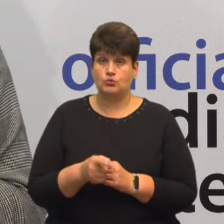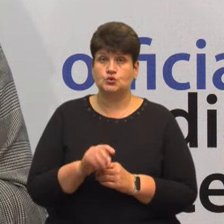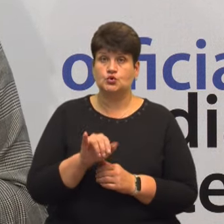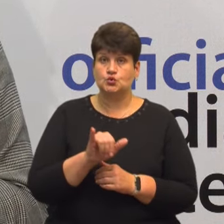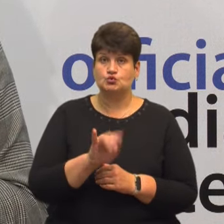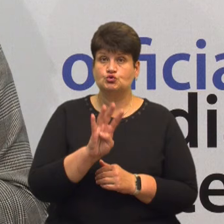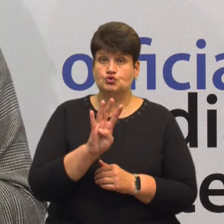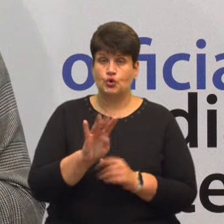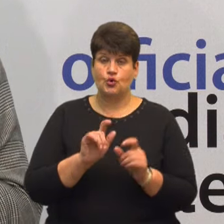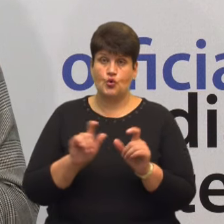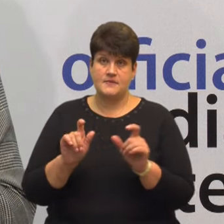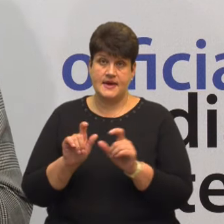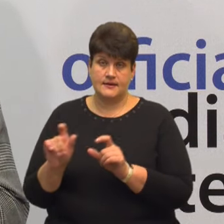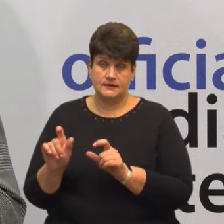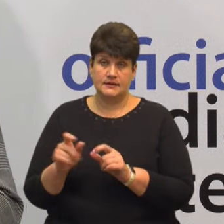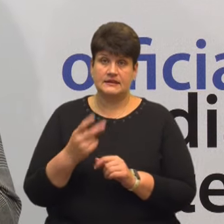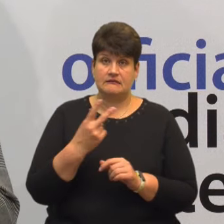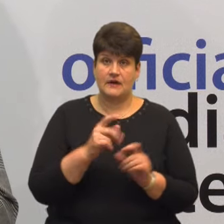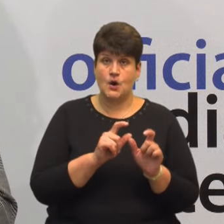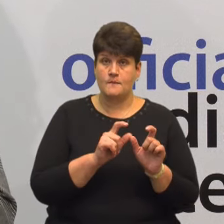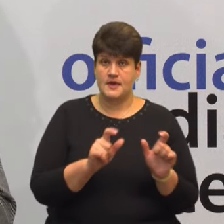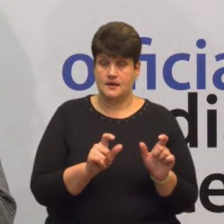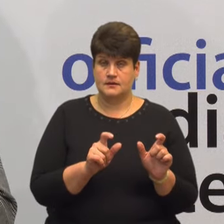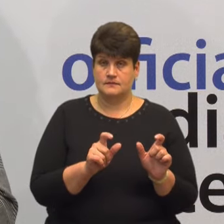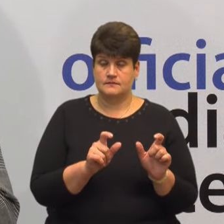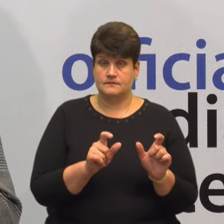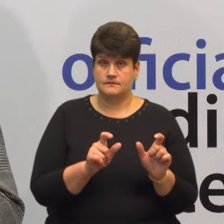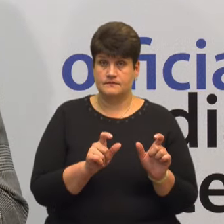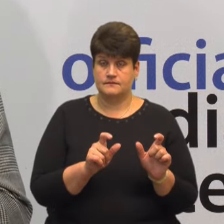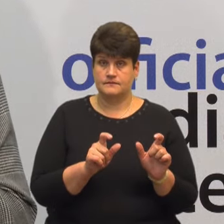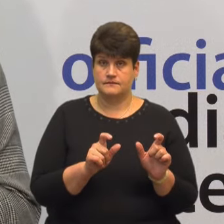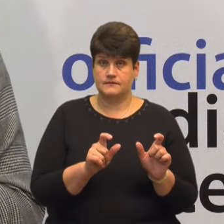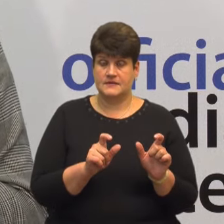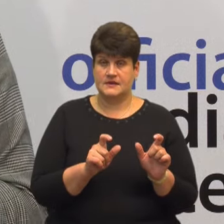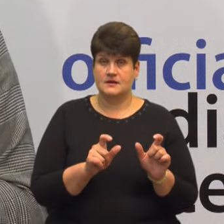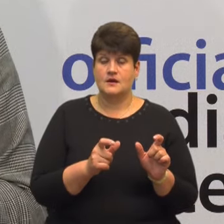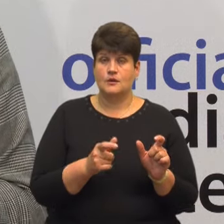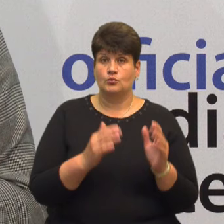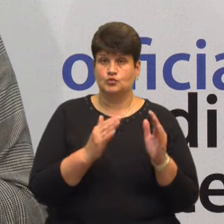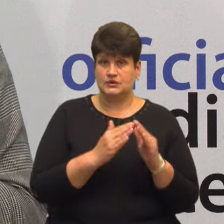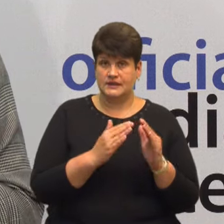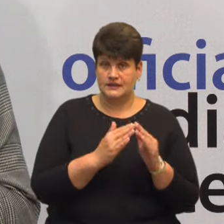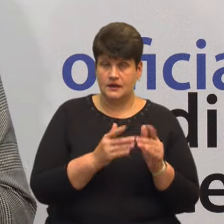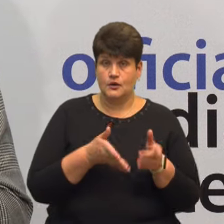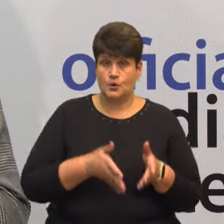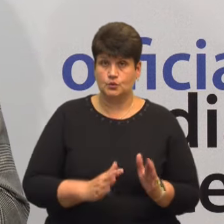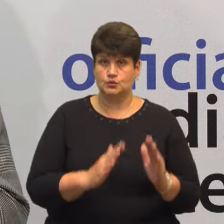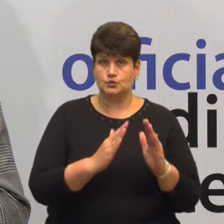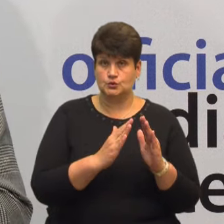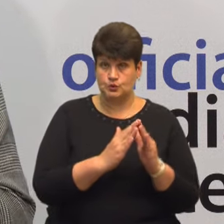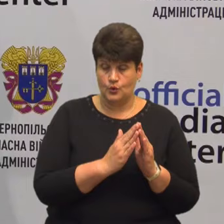об'єктах. Це два головні будинки, дитяча обласна лікарня, а також